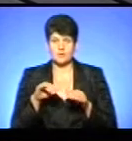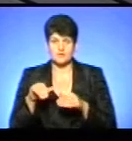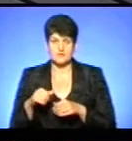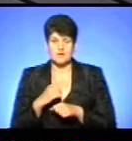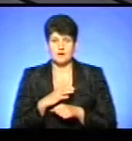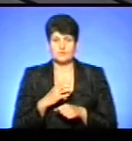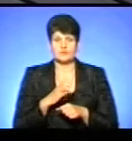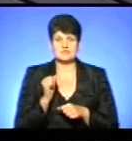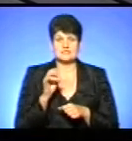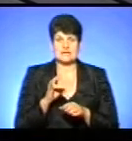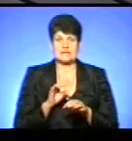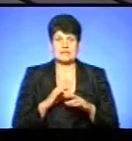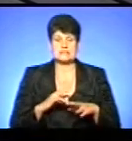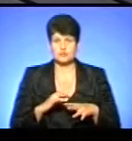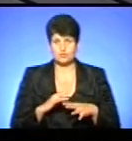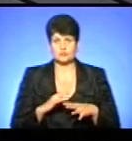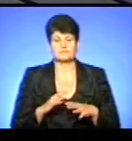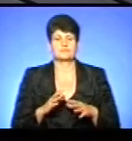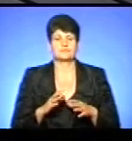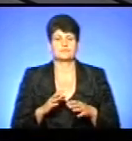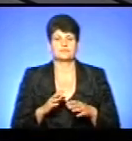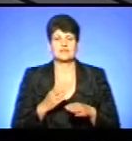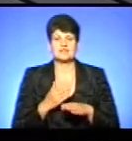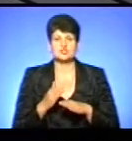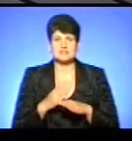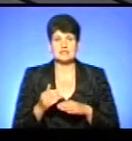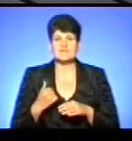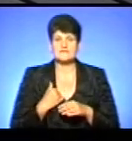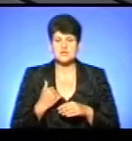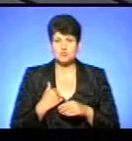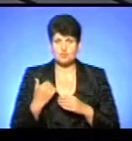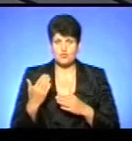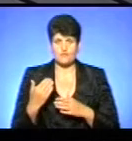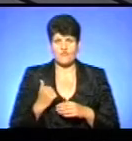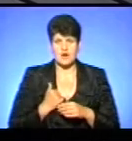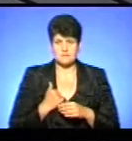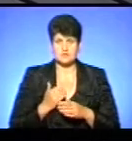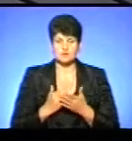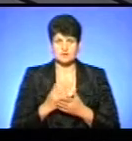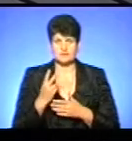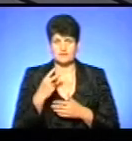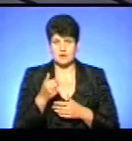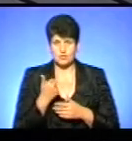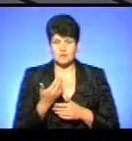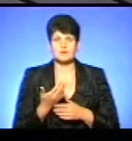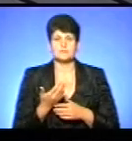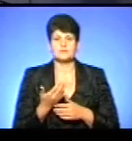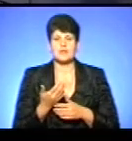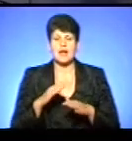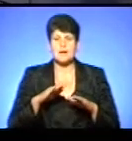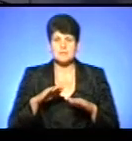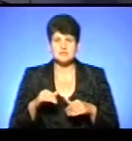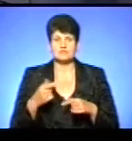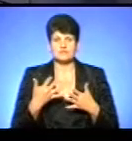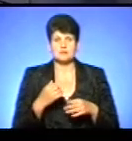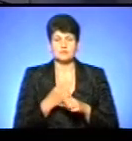був самінструктором частини військової в армії. Служив два роки, ще радянську армію. А вже пізніше